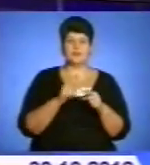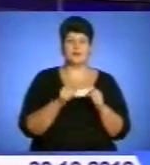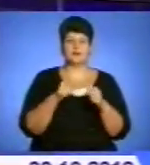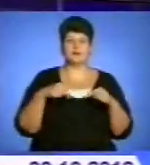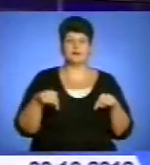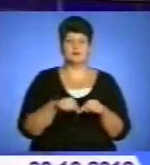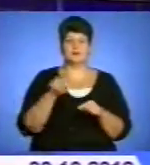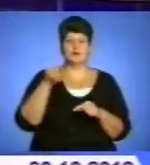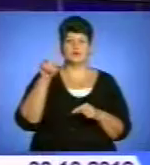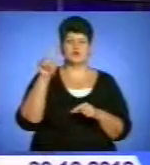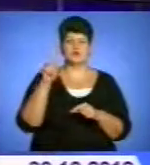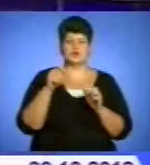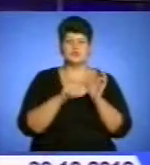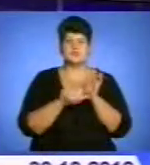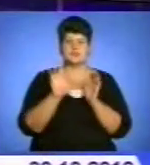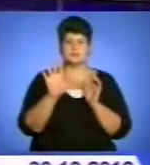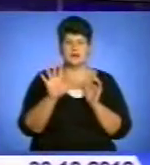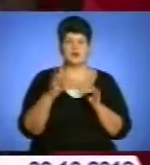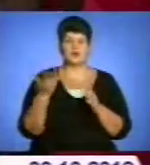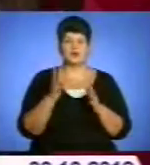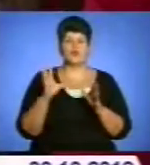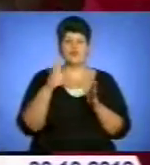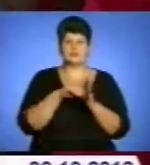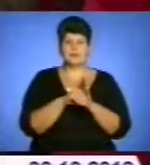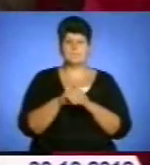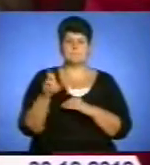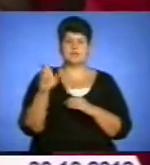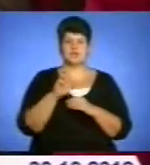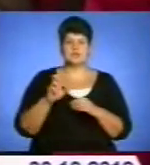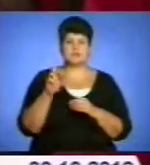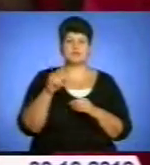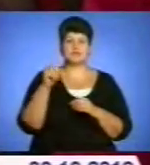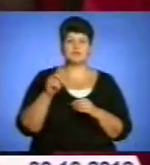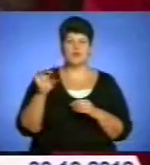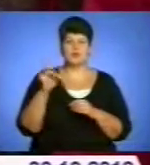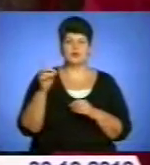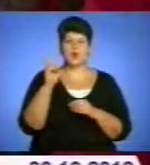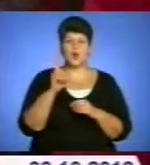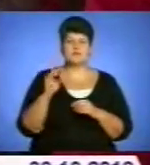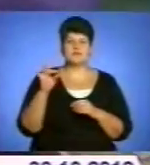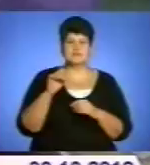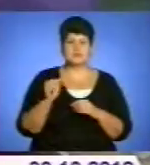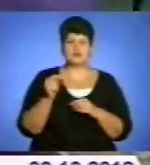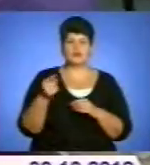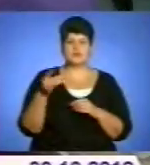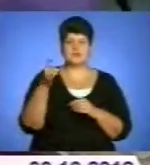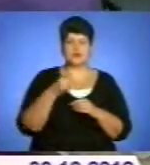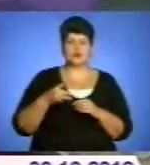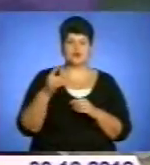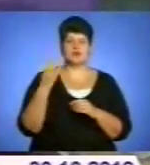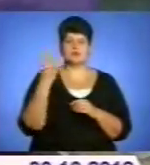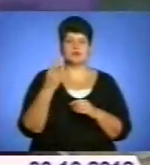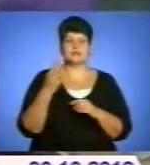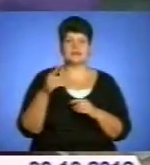окрузі номер 165. До якого увійшли Бережанський, Зборівський, Козівський, Підгаєцький, Тернопільські райони, чотири дільниці міста